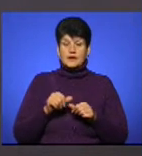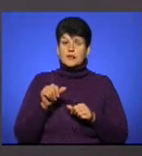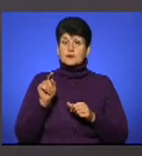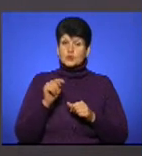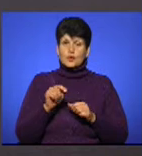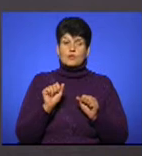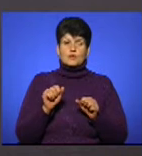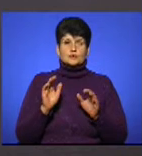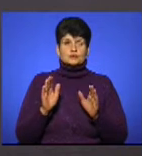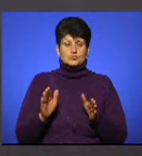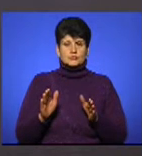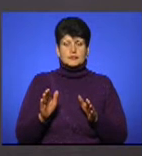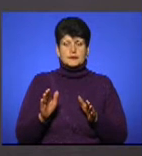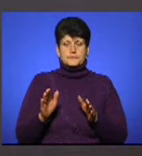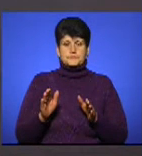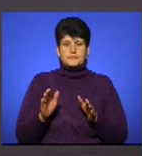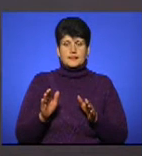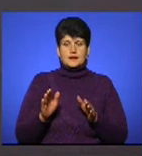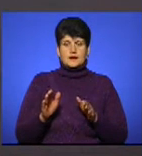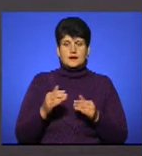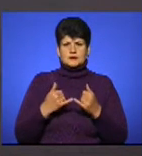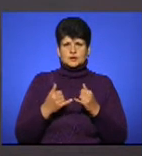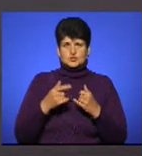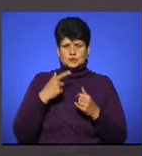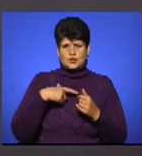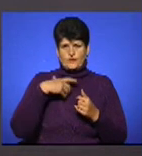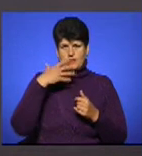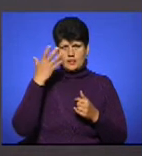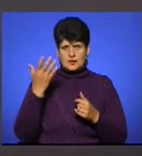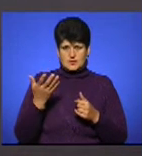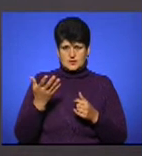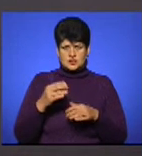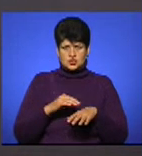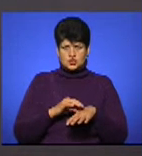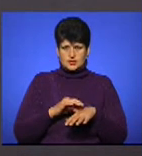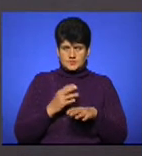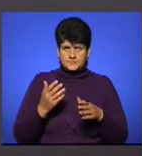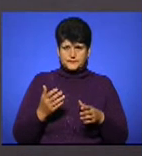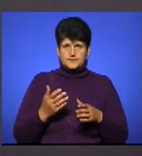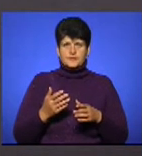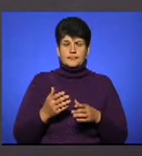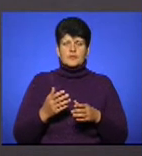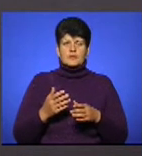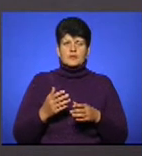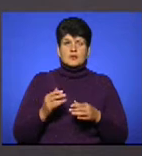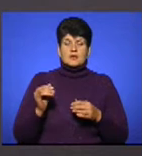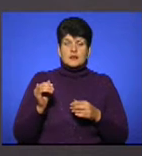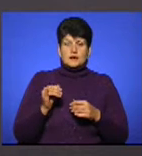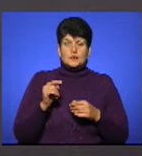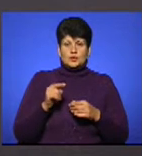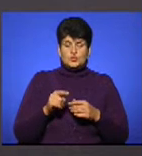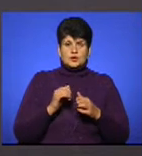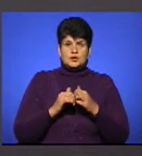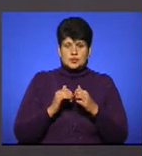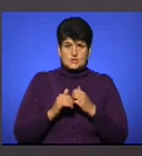бути присутня в першому періоді жовтяниця шкірних покривів, склер. І тут дуже